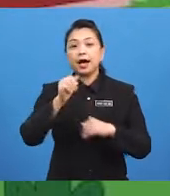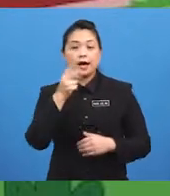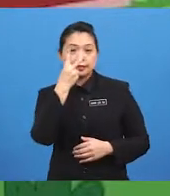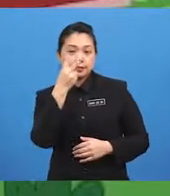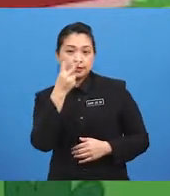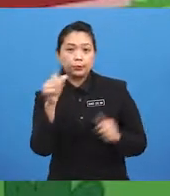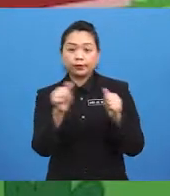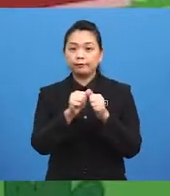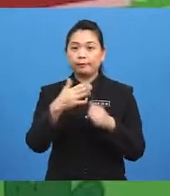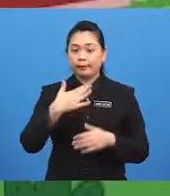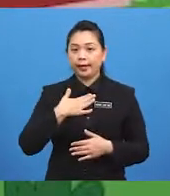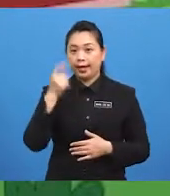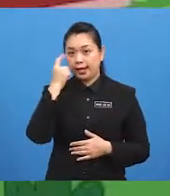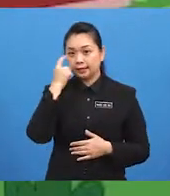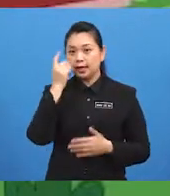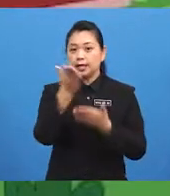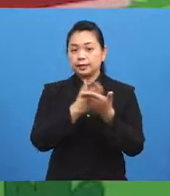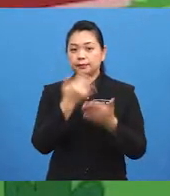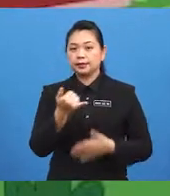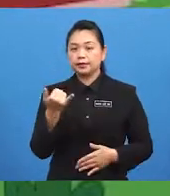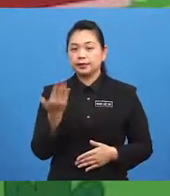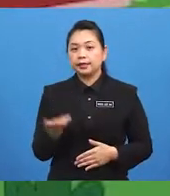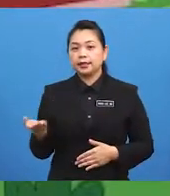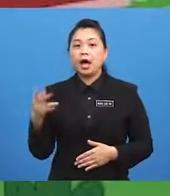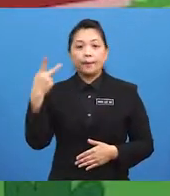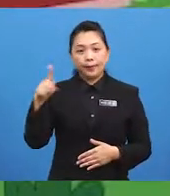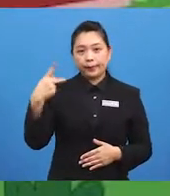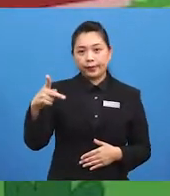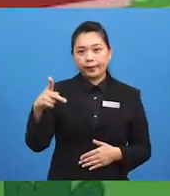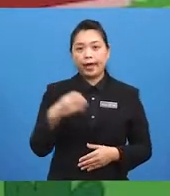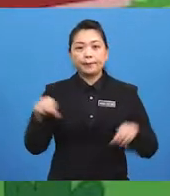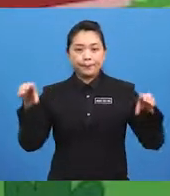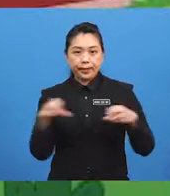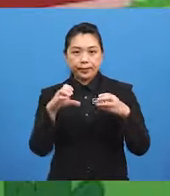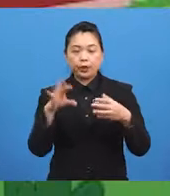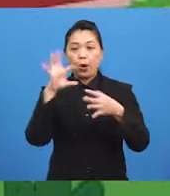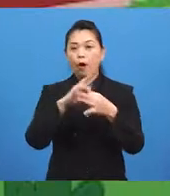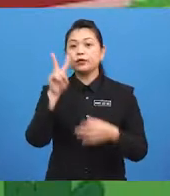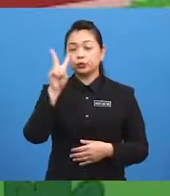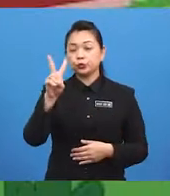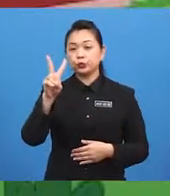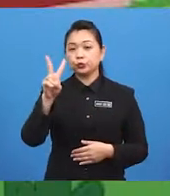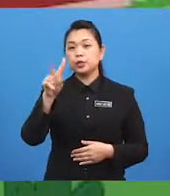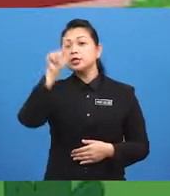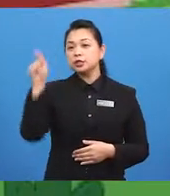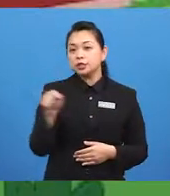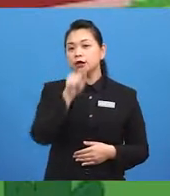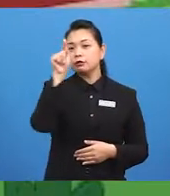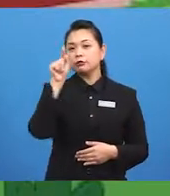I spy with my eye. Something purple... ...and made of... ...two circles.